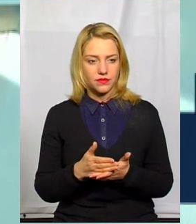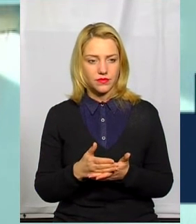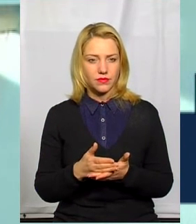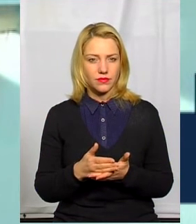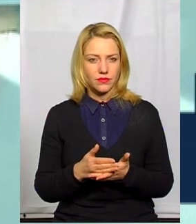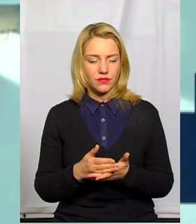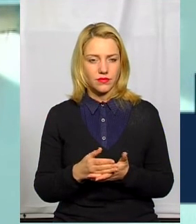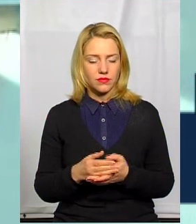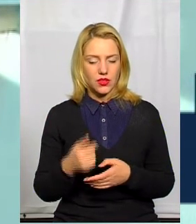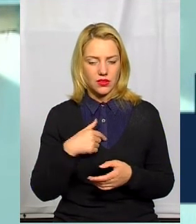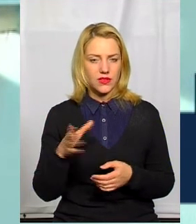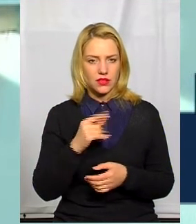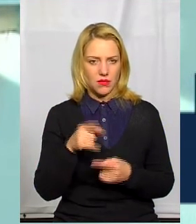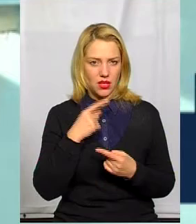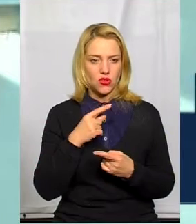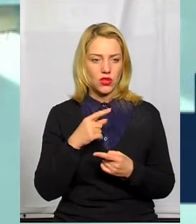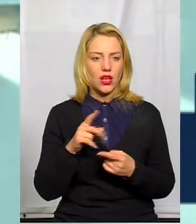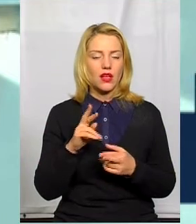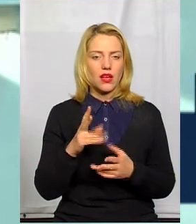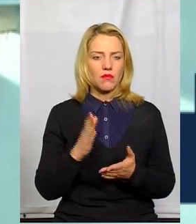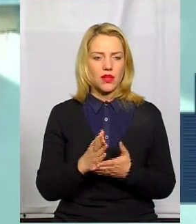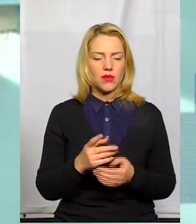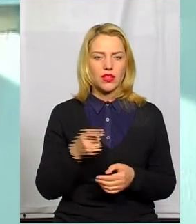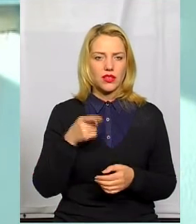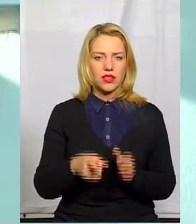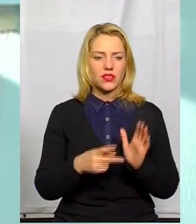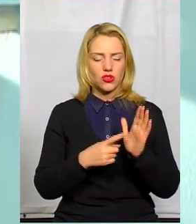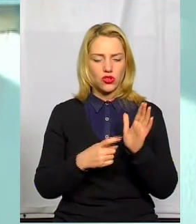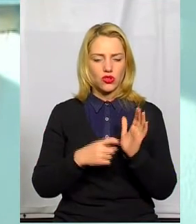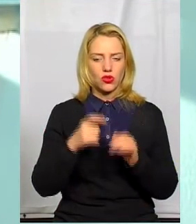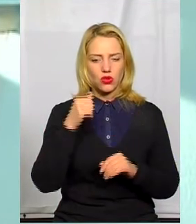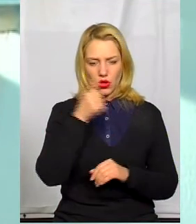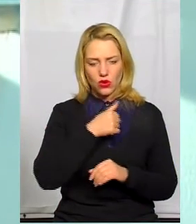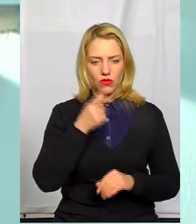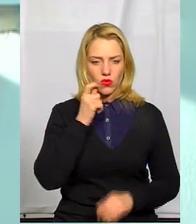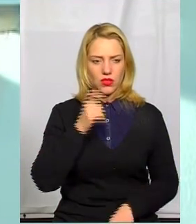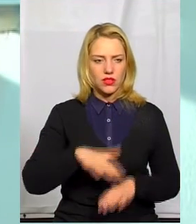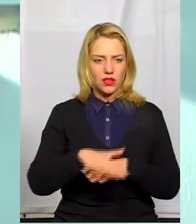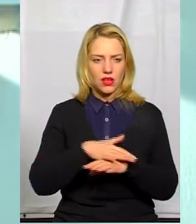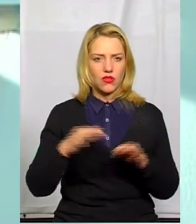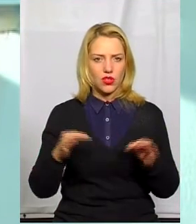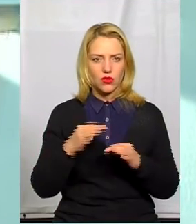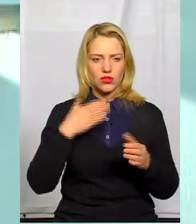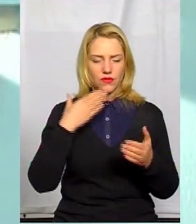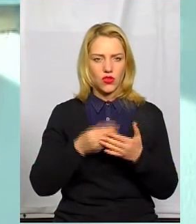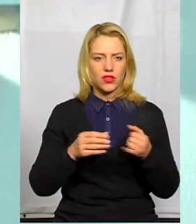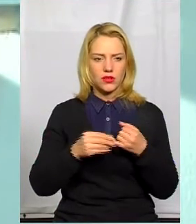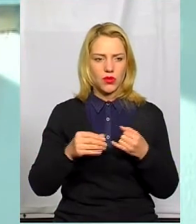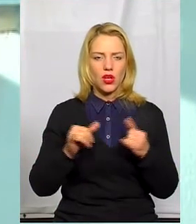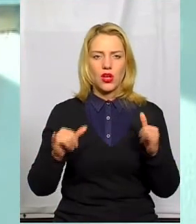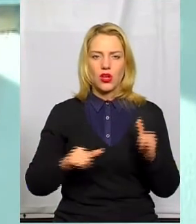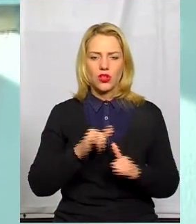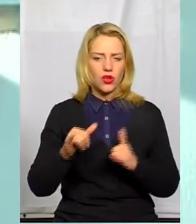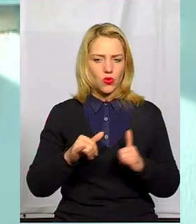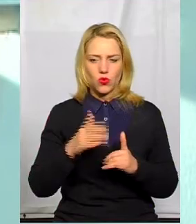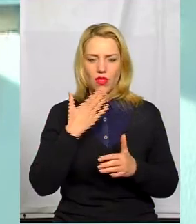значить, я кажу всім, що як мінімум 1600 років український народ ніколи з своєї землі нікуди не